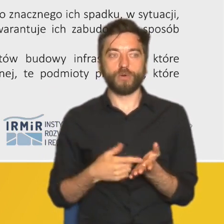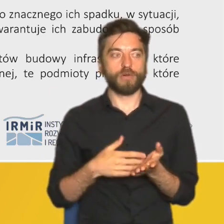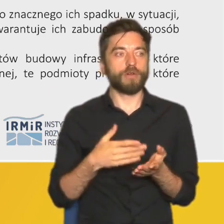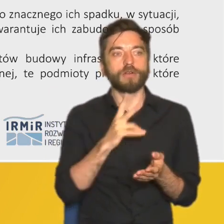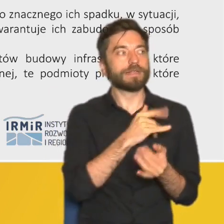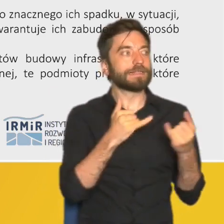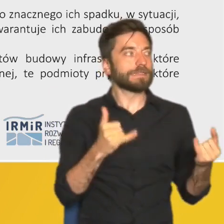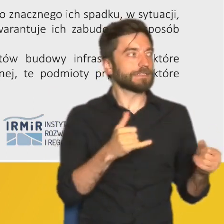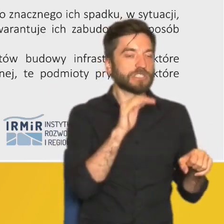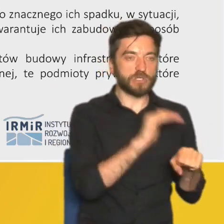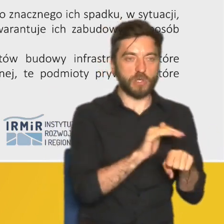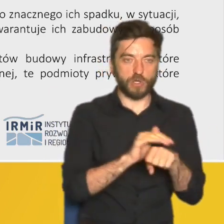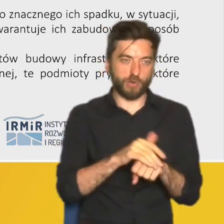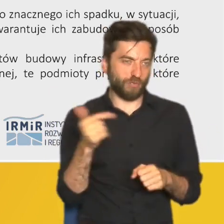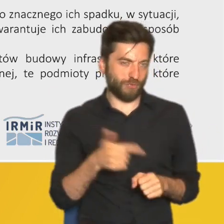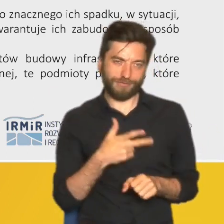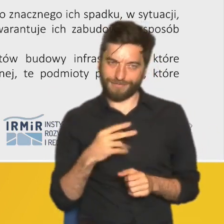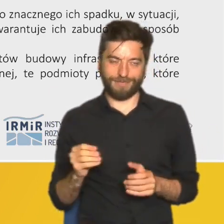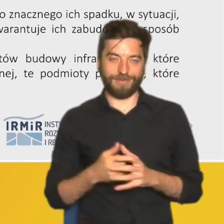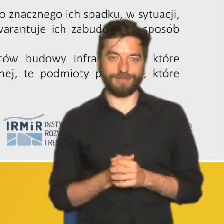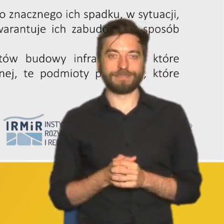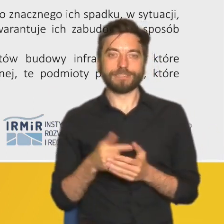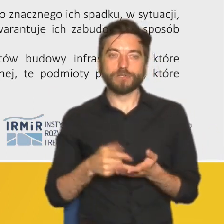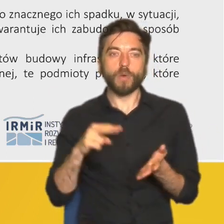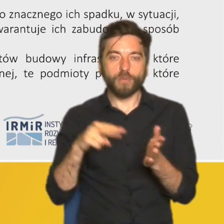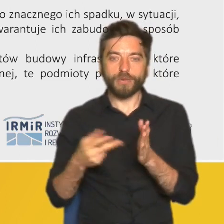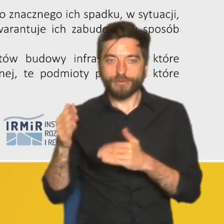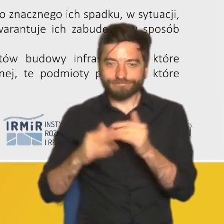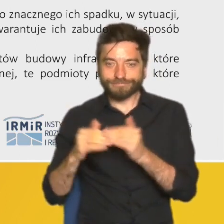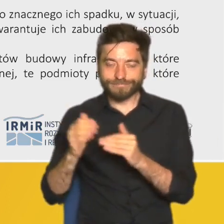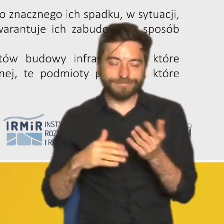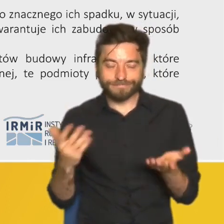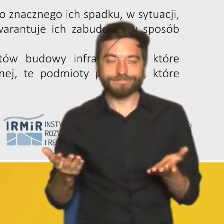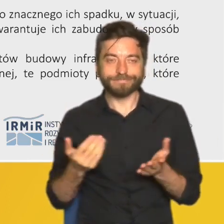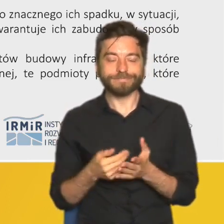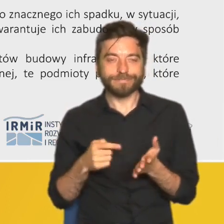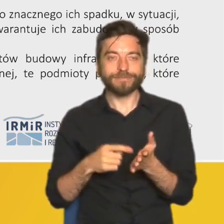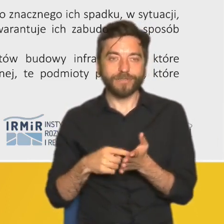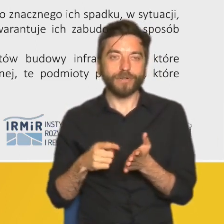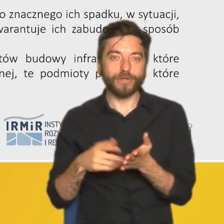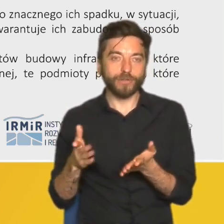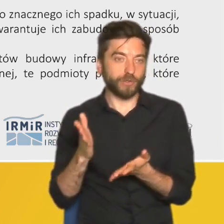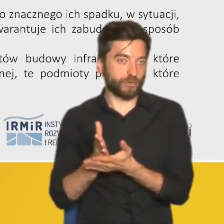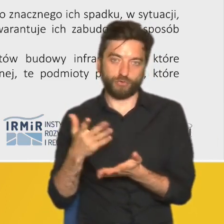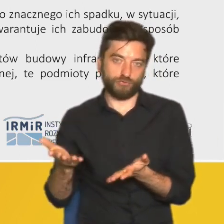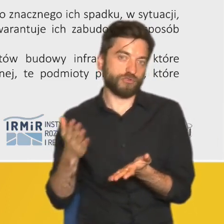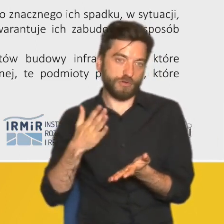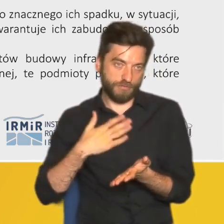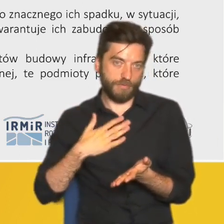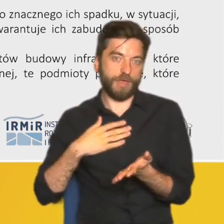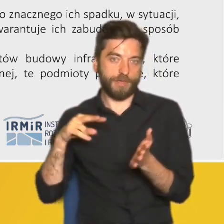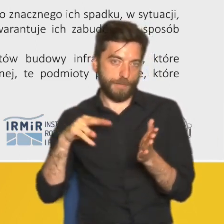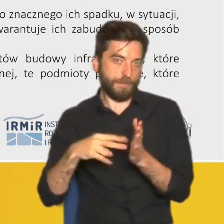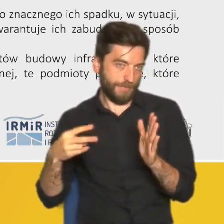uczestników procesu planowania zabudowy bo to już na etapie procesu planowania zabudowy byłby istotny czynnik